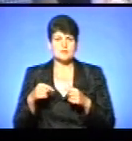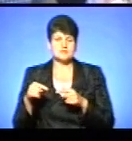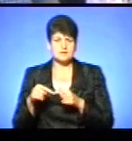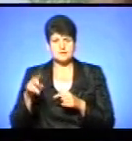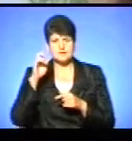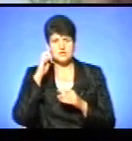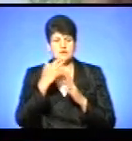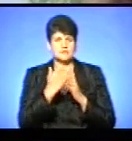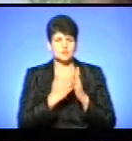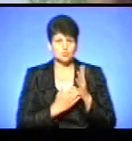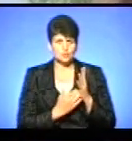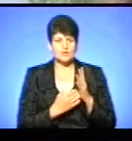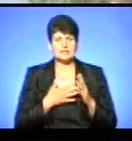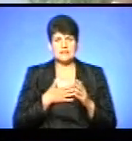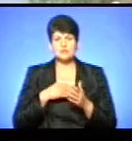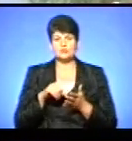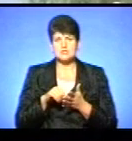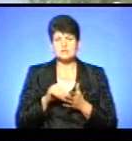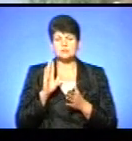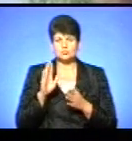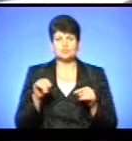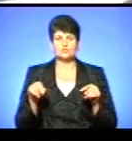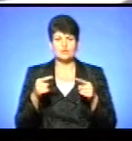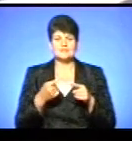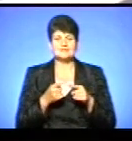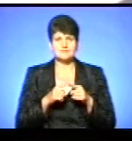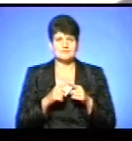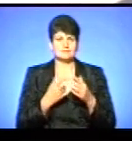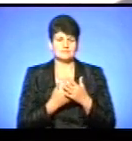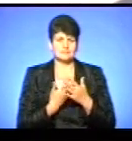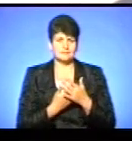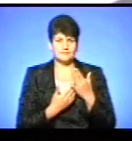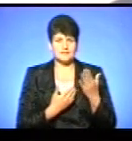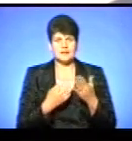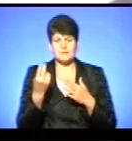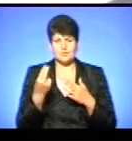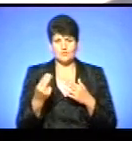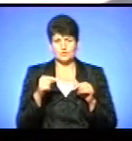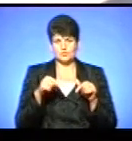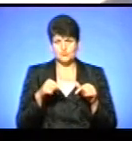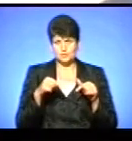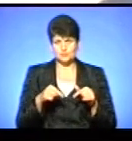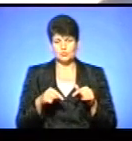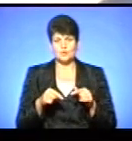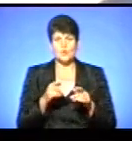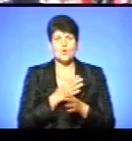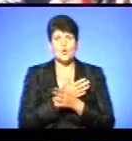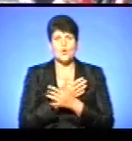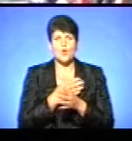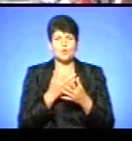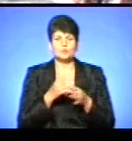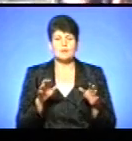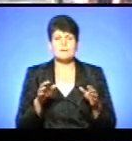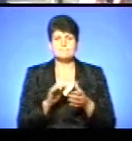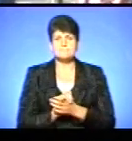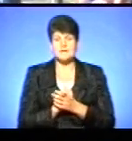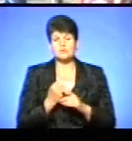державних структур. Наші учасники будуть створювати за цим силуетом на Мальонова виступна площі символічного голуба миру. Така